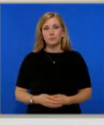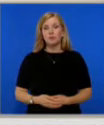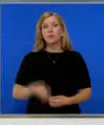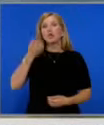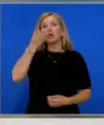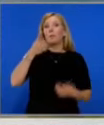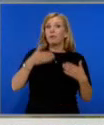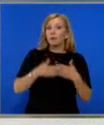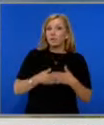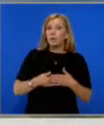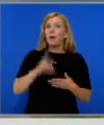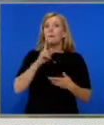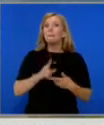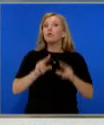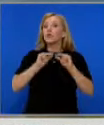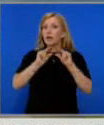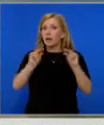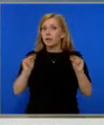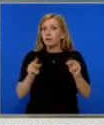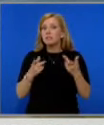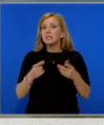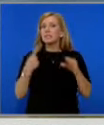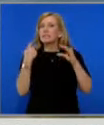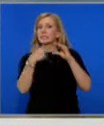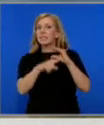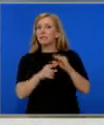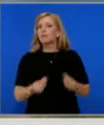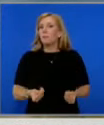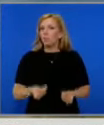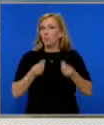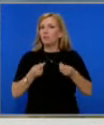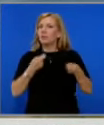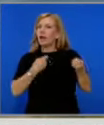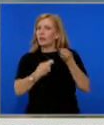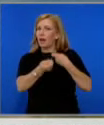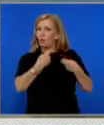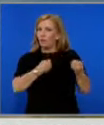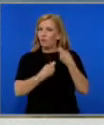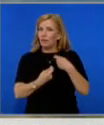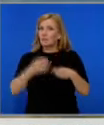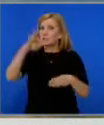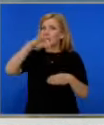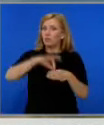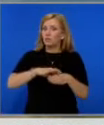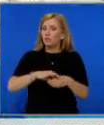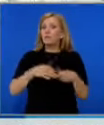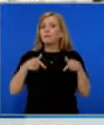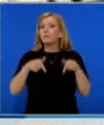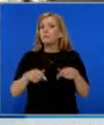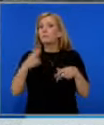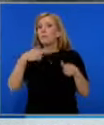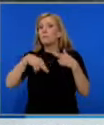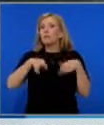Добър вечер. Това, което можем да кажем е, че сигнал за подготвяна търговия с гласове и причина да започне разследването, той се проверява